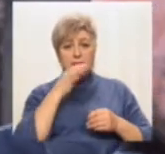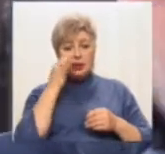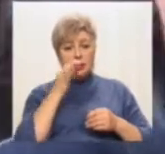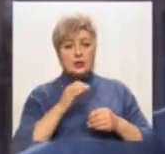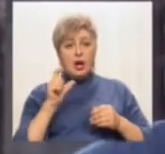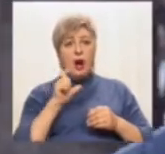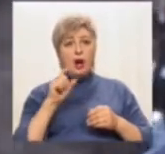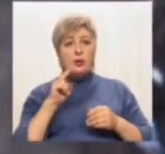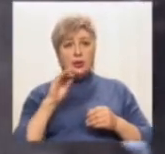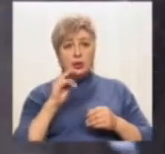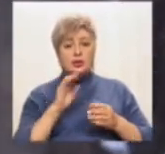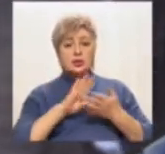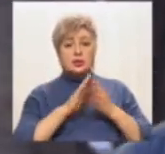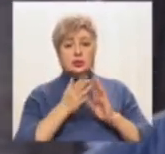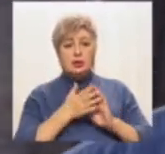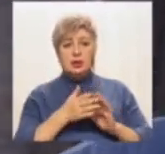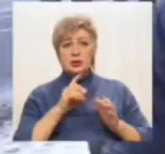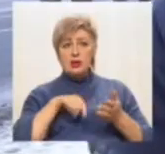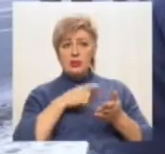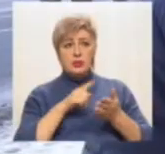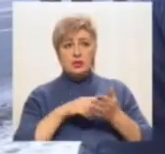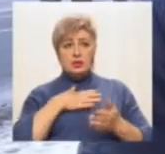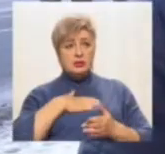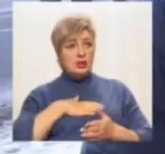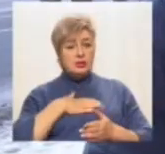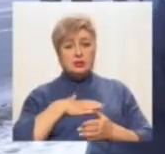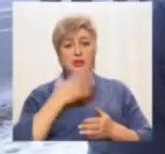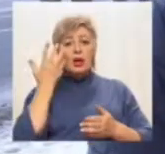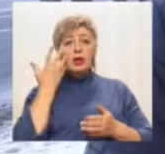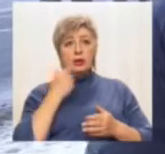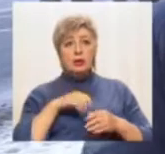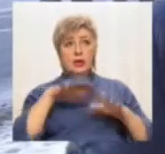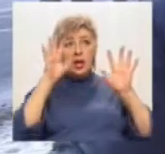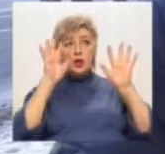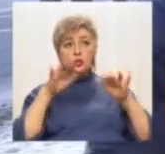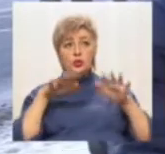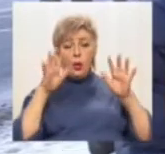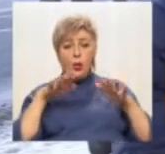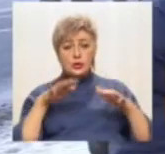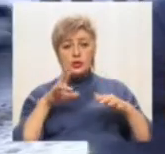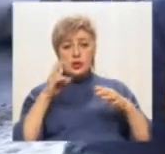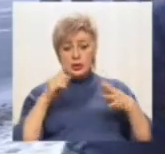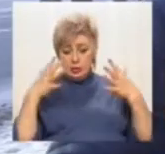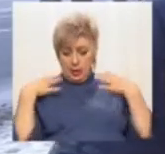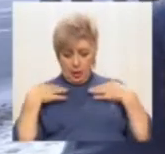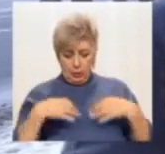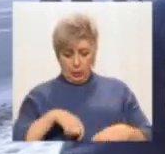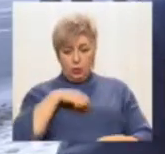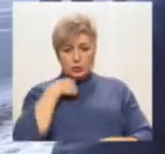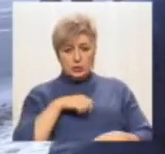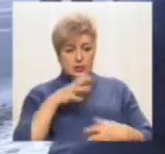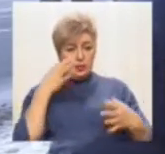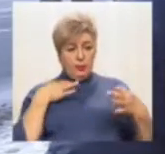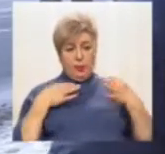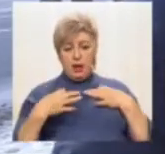екологічною ситуацією у місті не задоволений. Коли йде дощ, наприклад, коли йде дощ, на курці такі плями осідають.